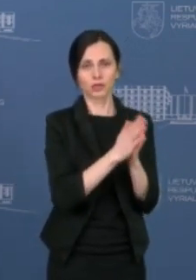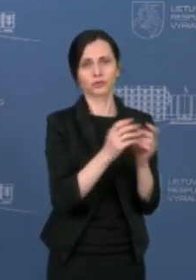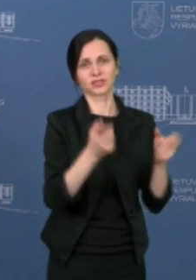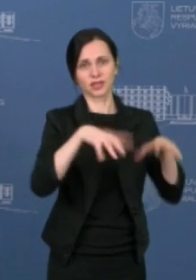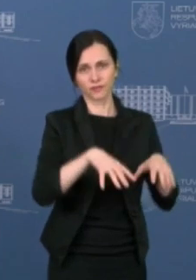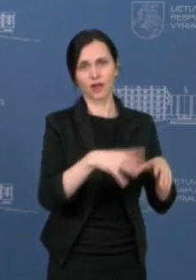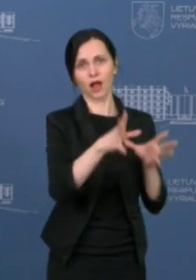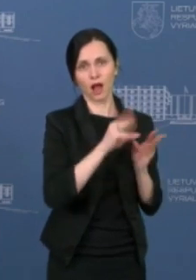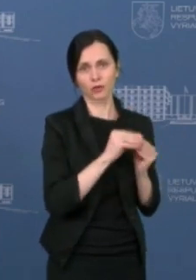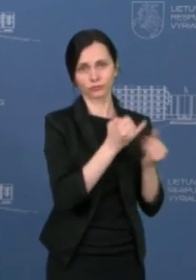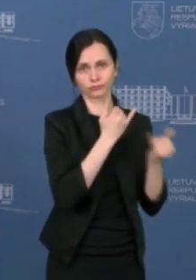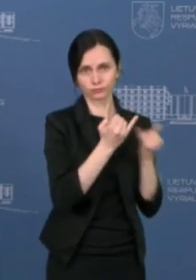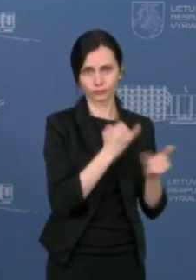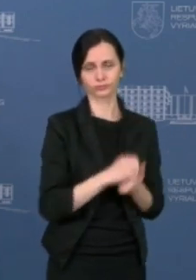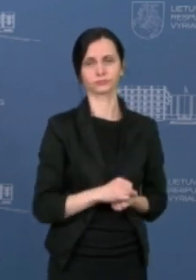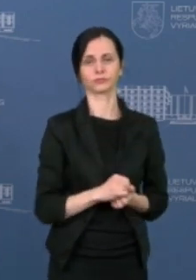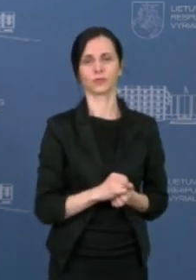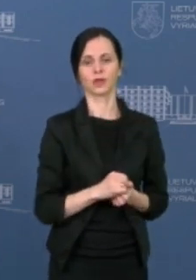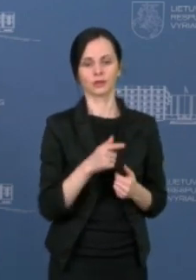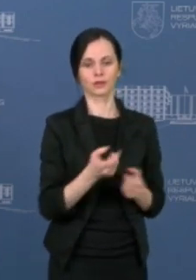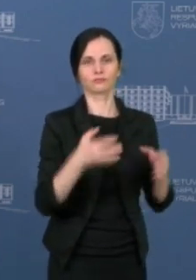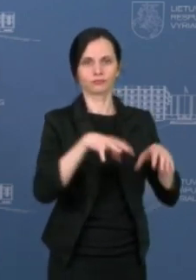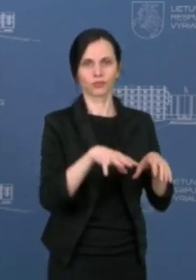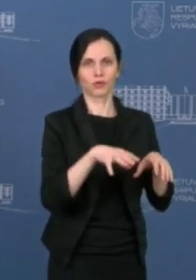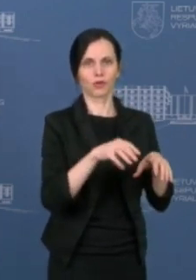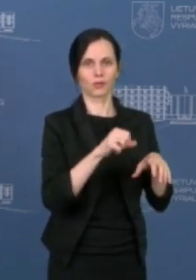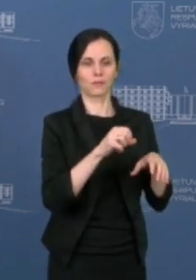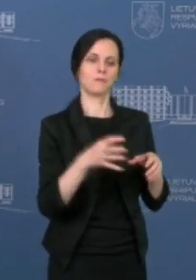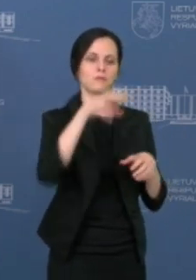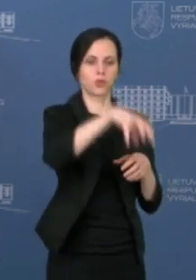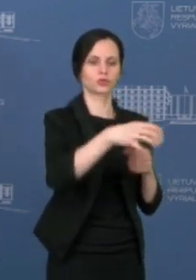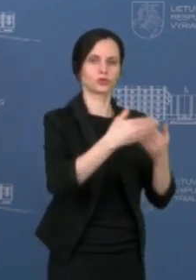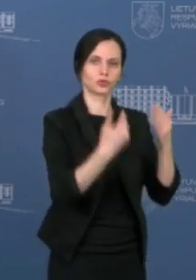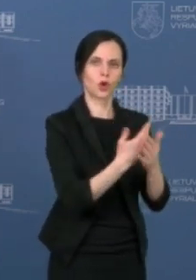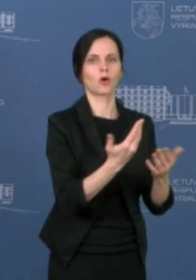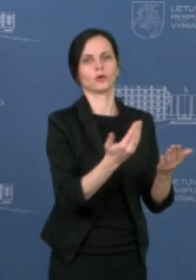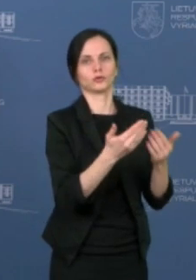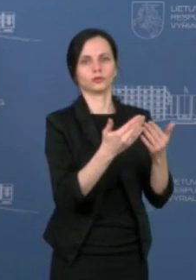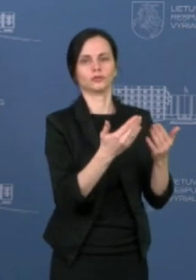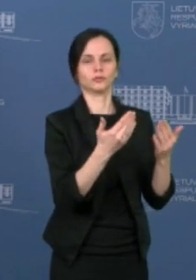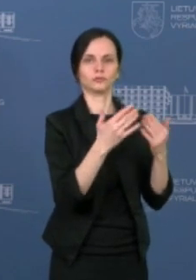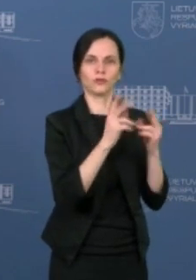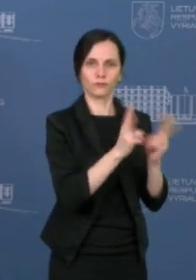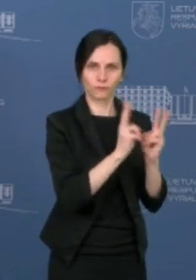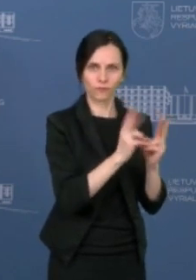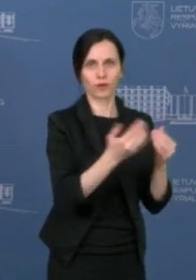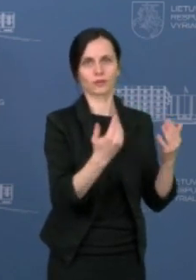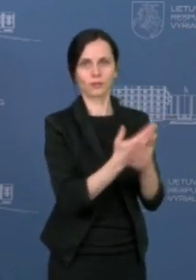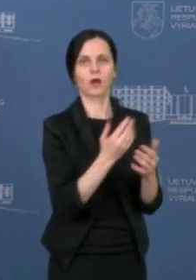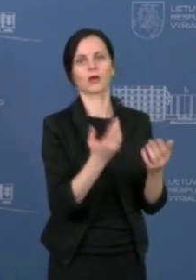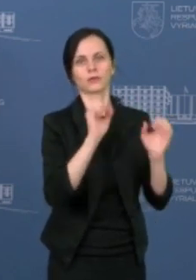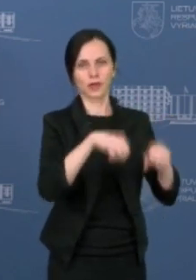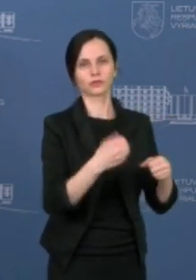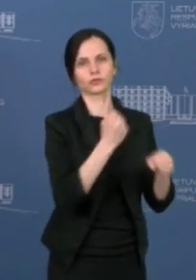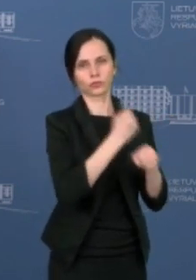ir organizuoti maksimalius mobiliųjų punktų pajėgumų išnaudojimus, nes kadangi sumažėjo simptominis